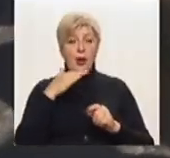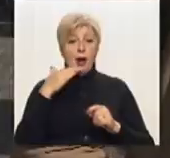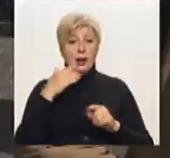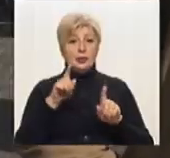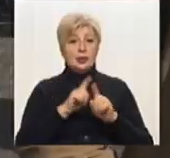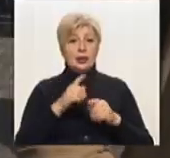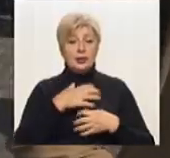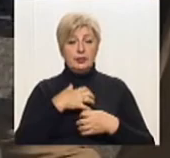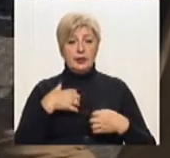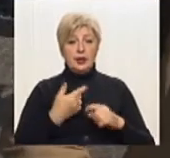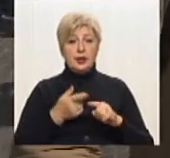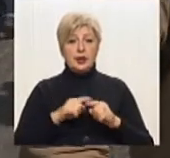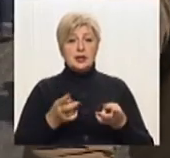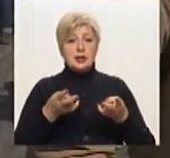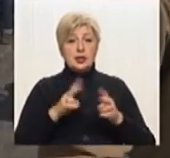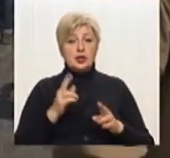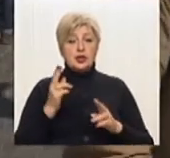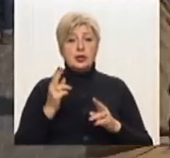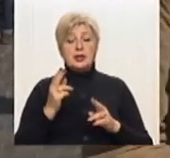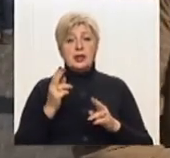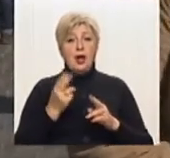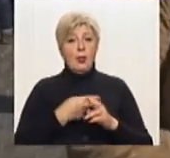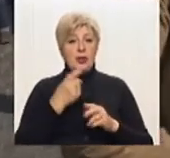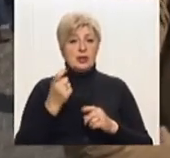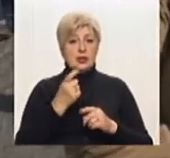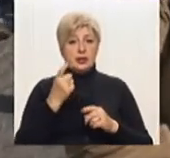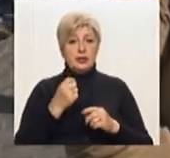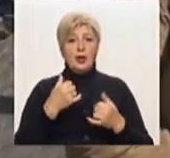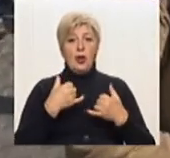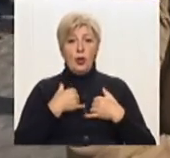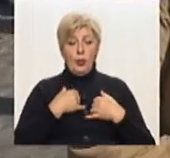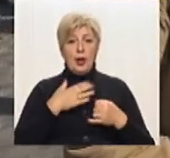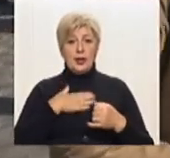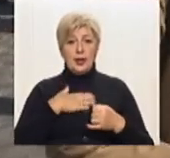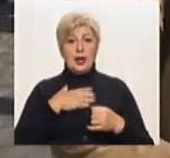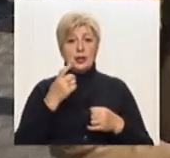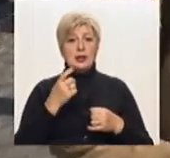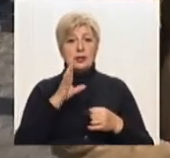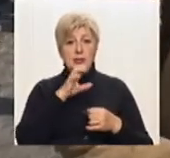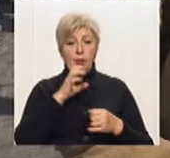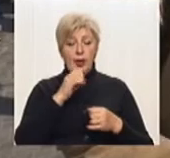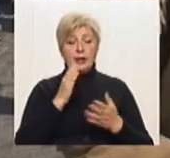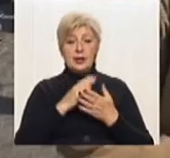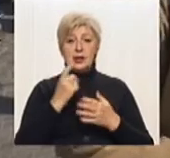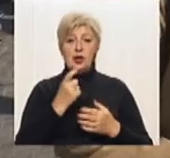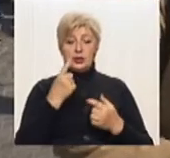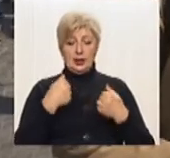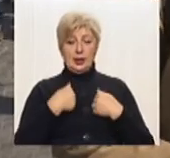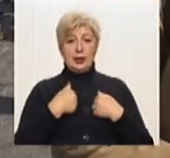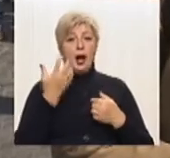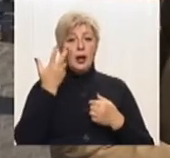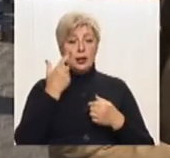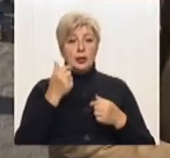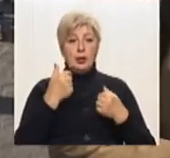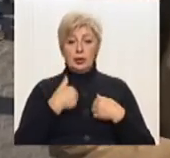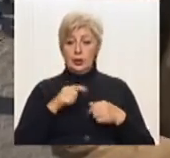хазяїв. «Я дуже люблю тварин. В моєї собаки є хазяйка, є я. І коли йому загрожує небезпека,